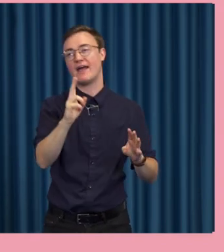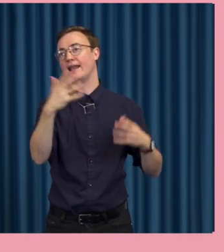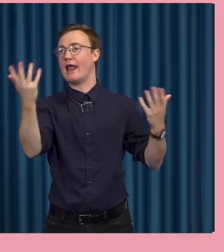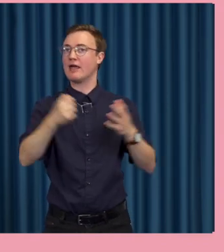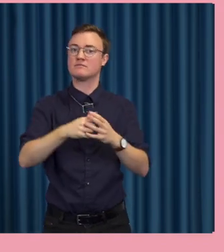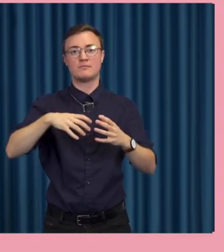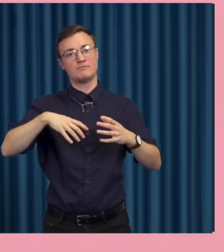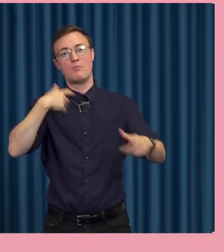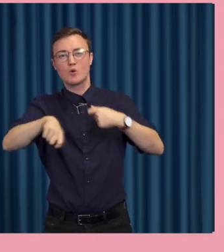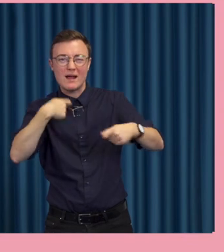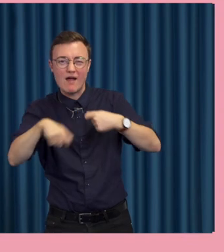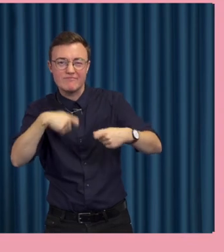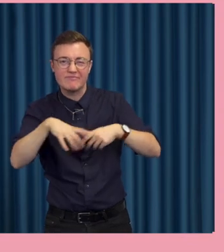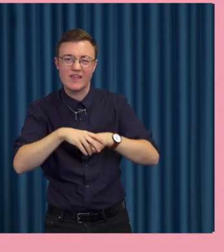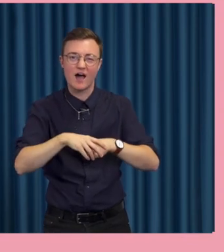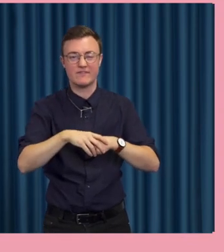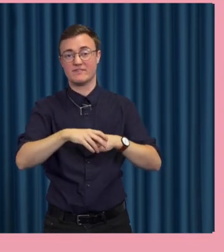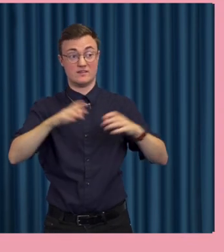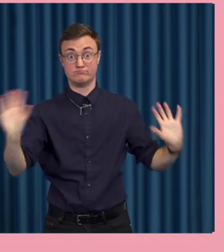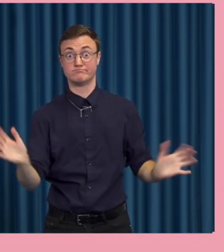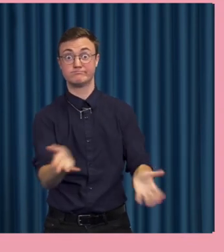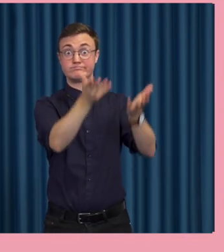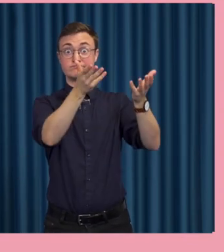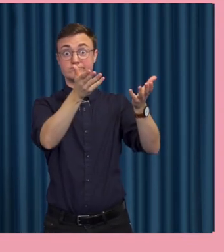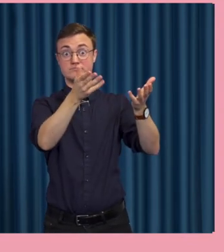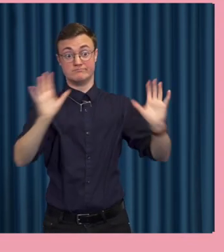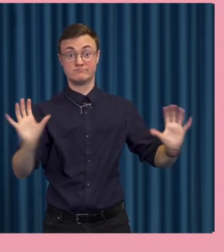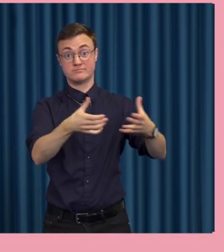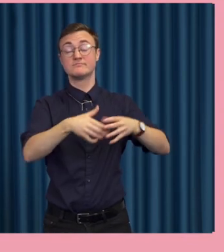liksom propagandan i sina olika former.